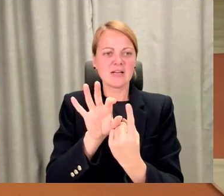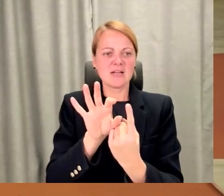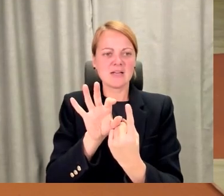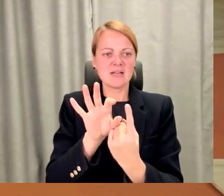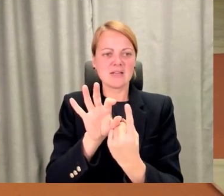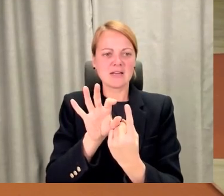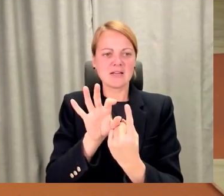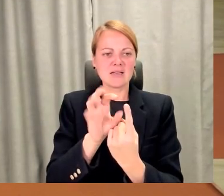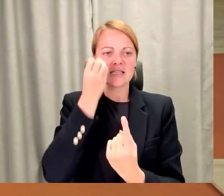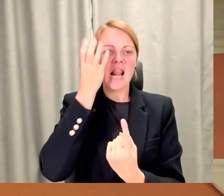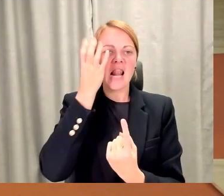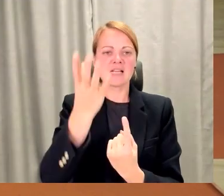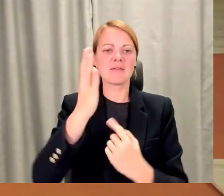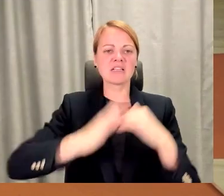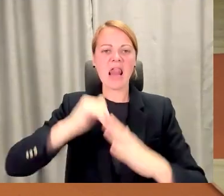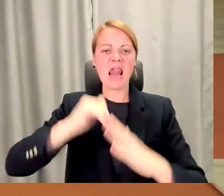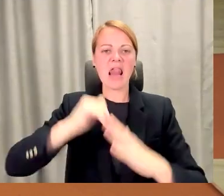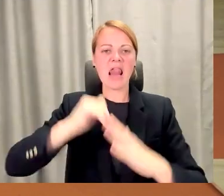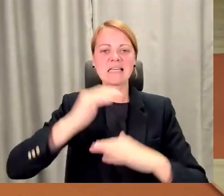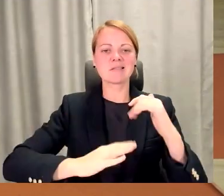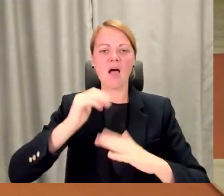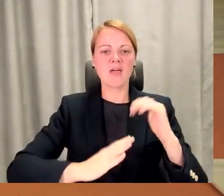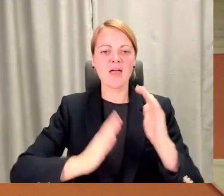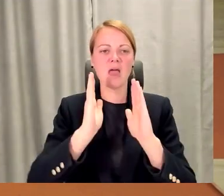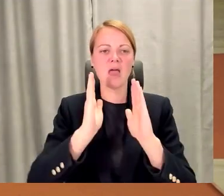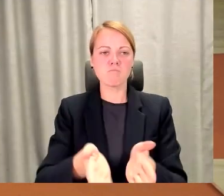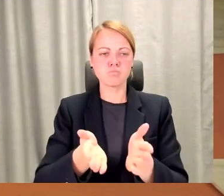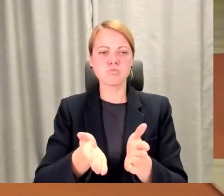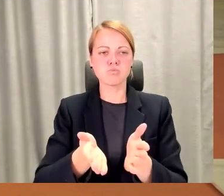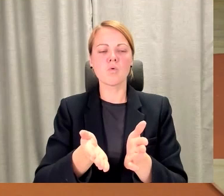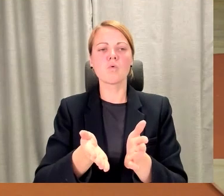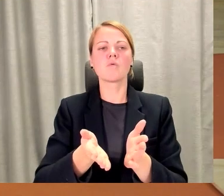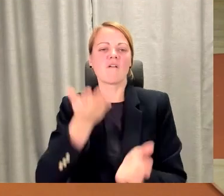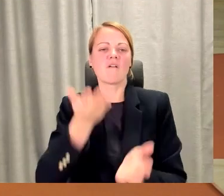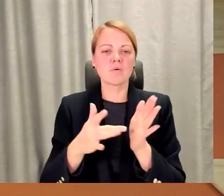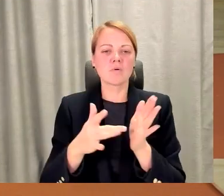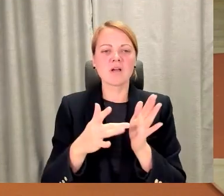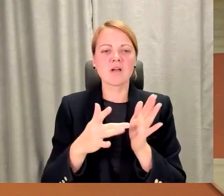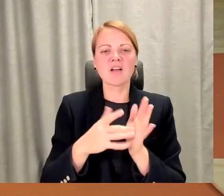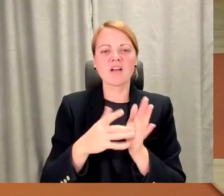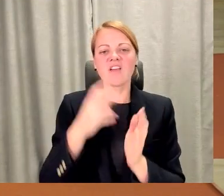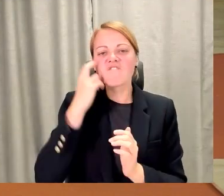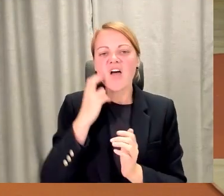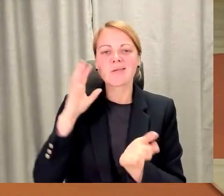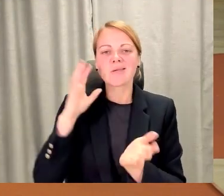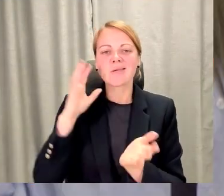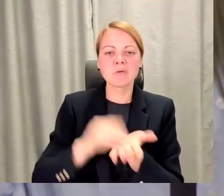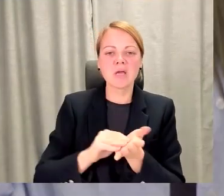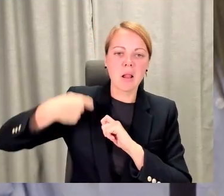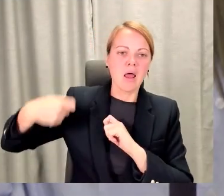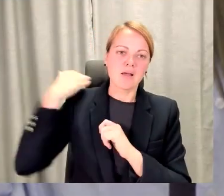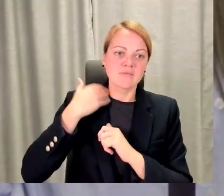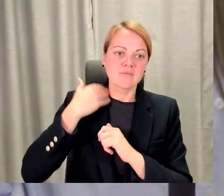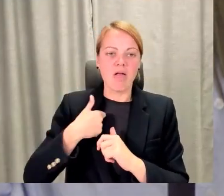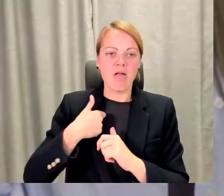Jā, iespējams, ka varbūt mums kaut kāda veca pieredze, kas mums valkās līdz, kas varbūt nav tā labākā, tad, ja es jau ēju ar savu 30, 40, 50 gadu